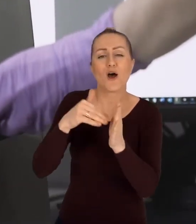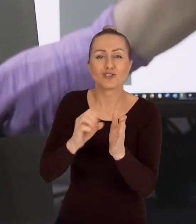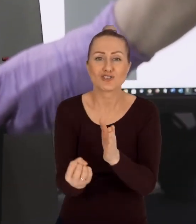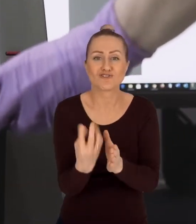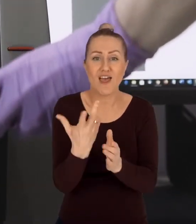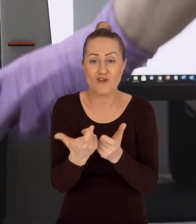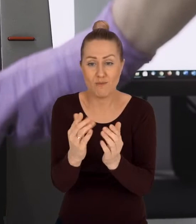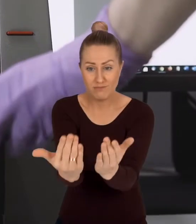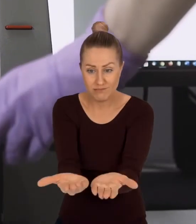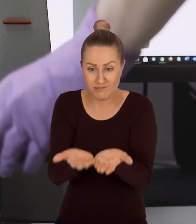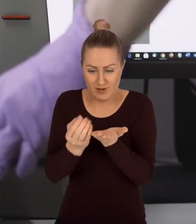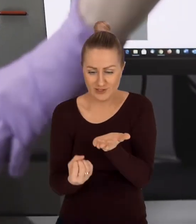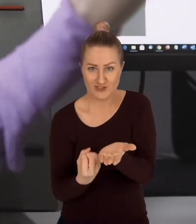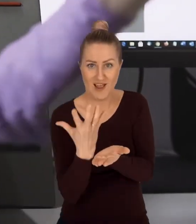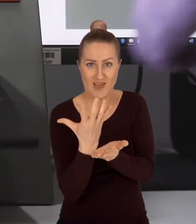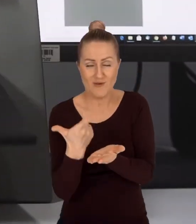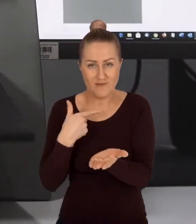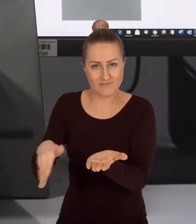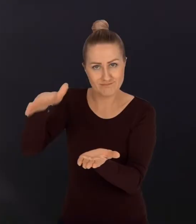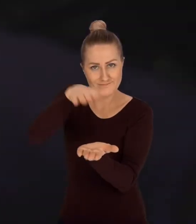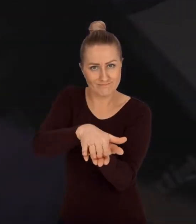podświetlarki wbudowanej w wysuwaną tackę.